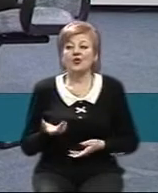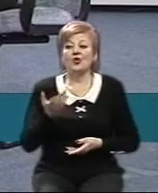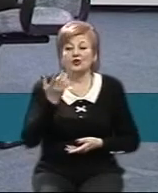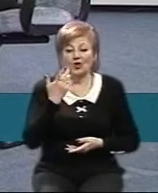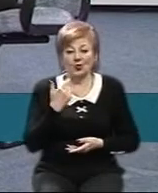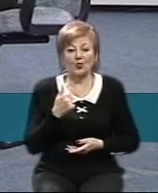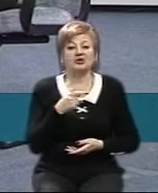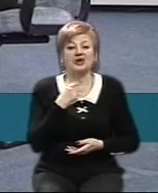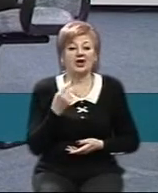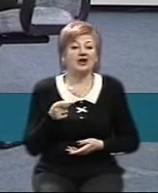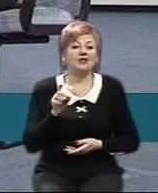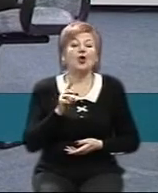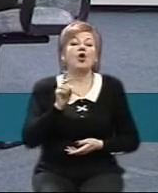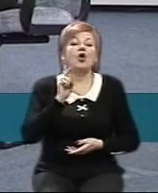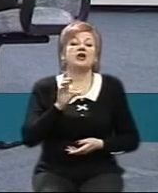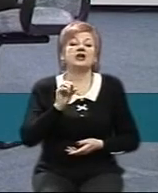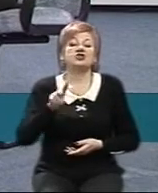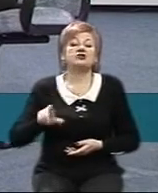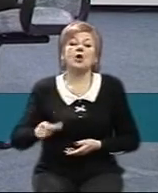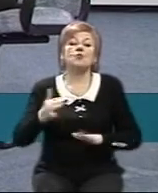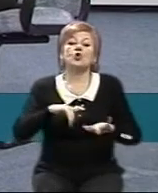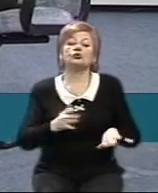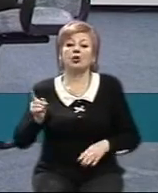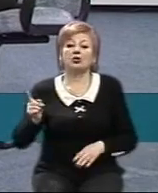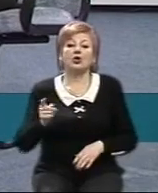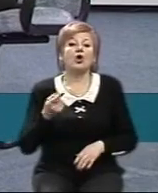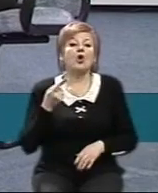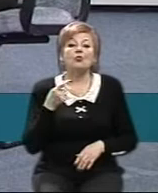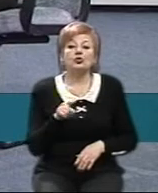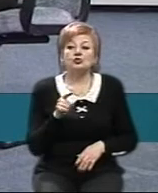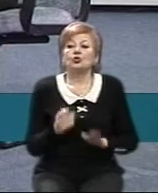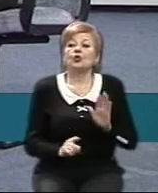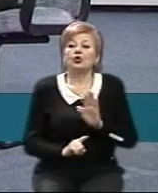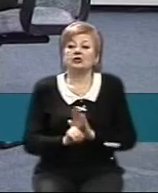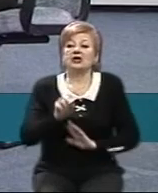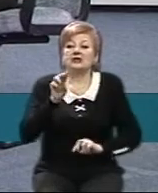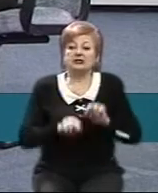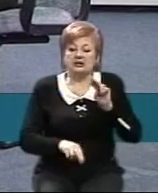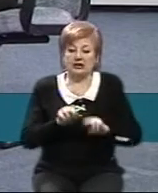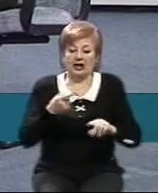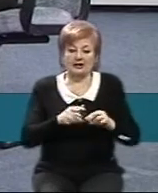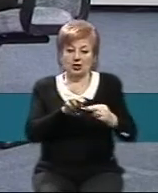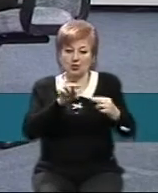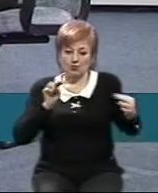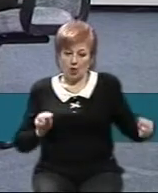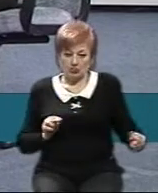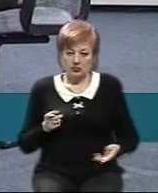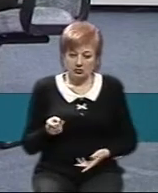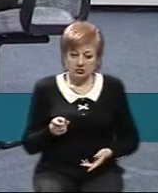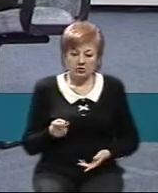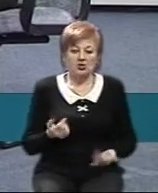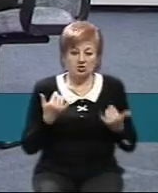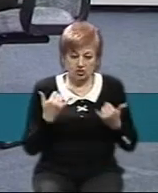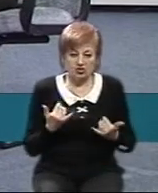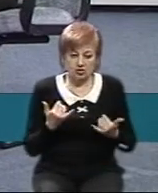йде про Керченську протоку. А чому ми не запроваджували воєнний стан, коли почали будувати цей міст? Міст, який практично з